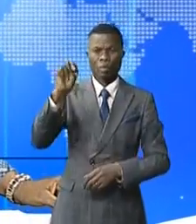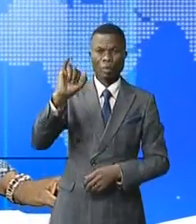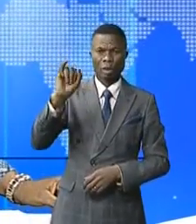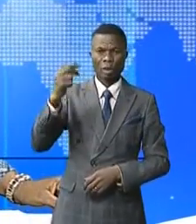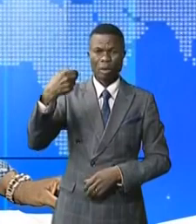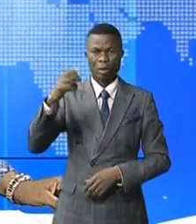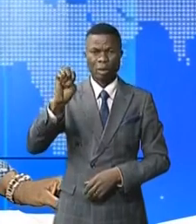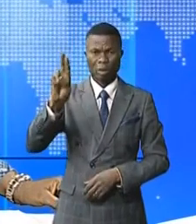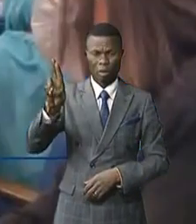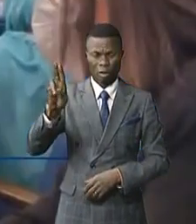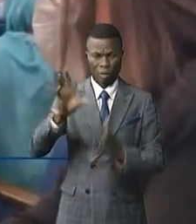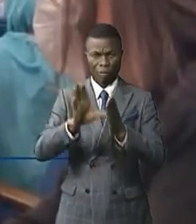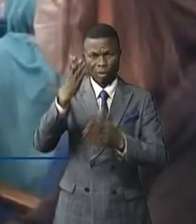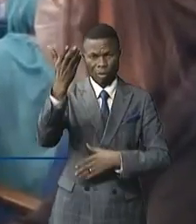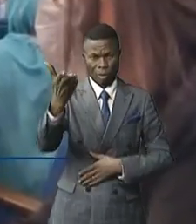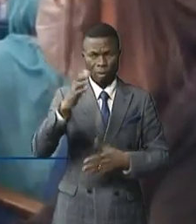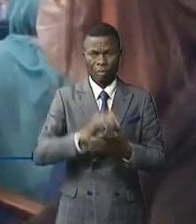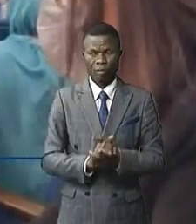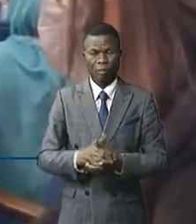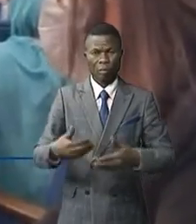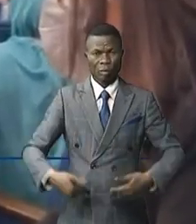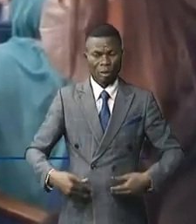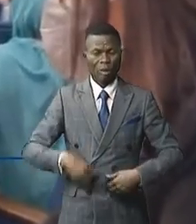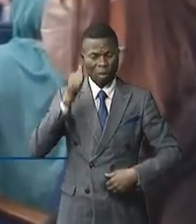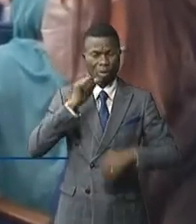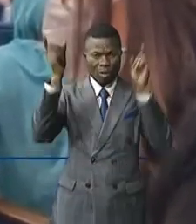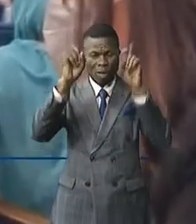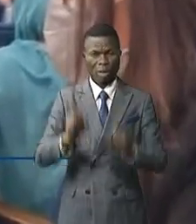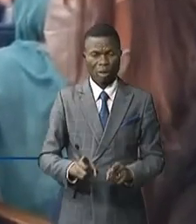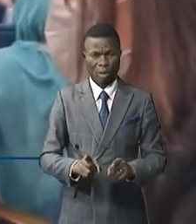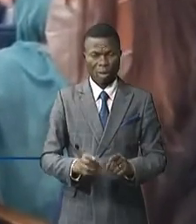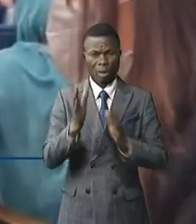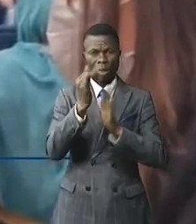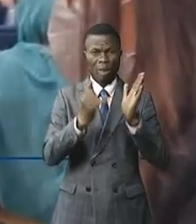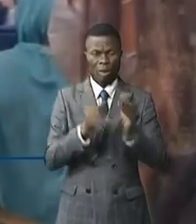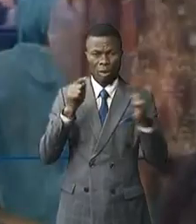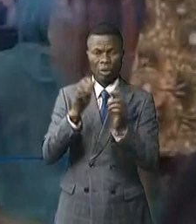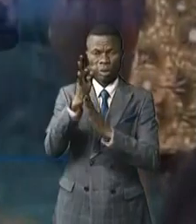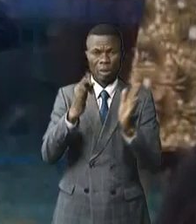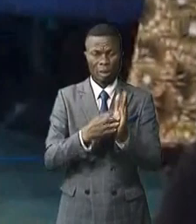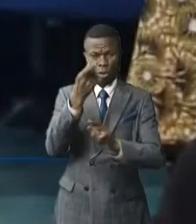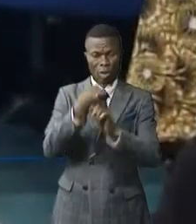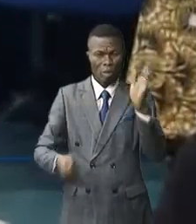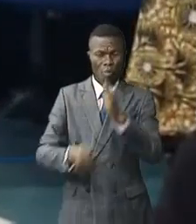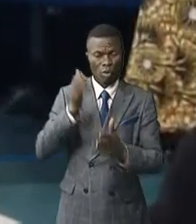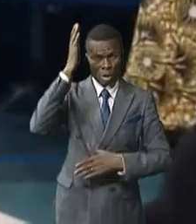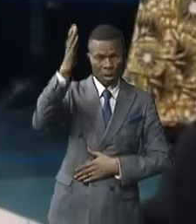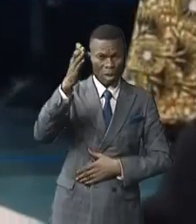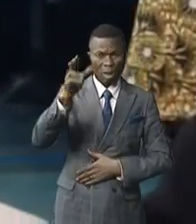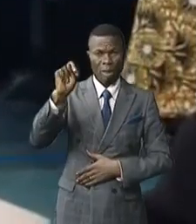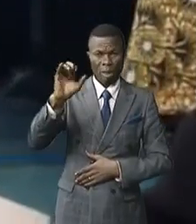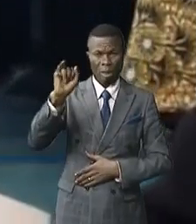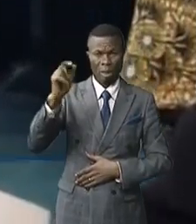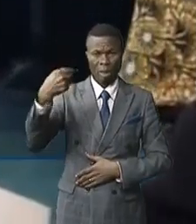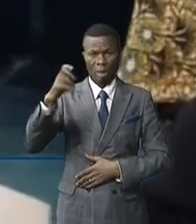Lenzo pour d'autres détails. Le troisième sommet des filles africaines se tiendra du 16 au 18 novembre prochain à Niamey au Niger.